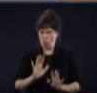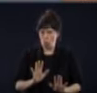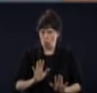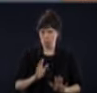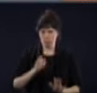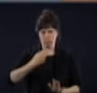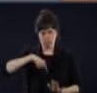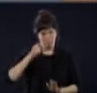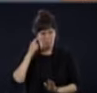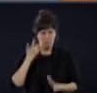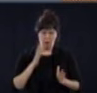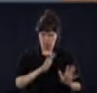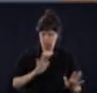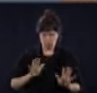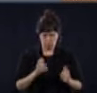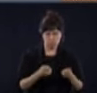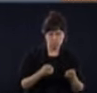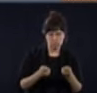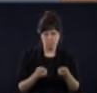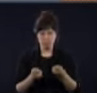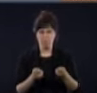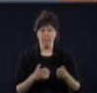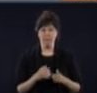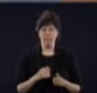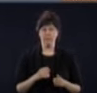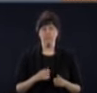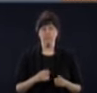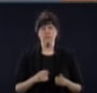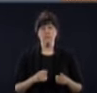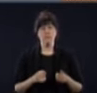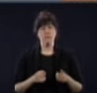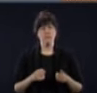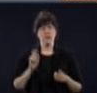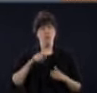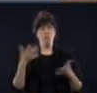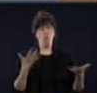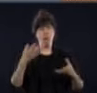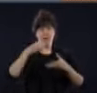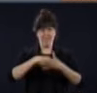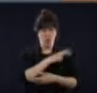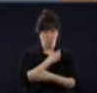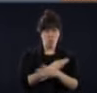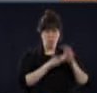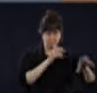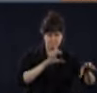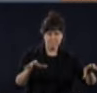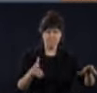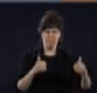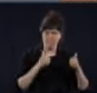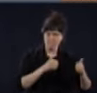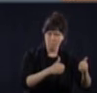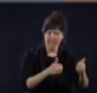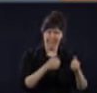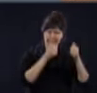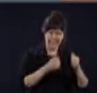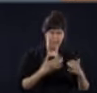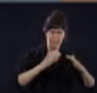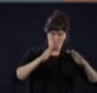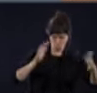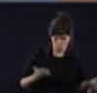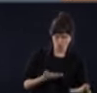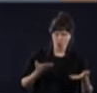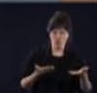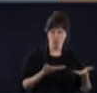restent là. Donc, il faut qu'il ait un contrôle en milieu de soins, mais aussi un contrôle en milieu communautaire.